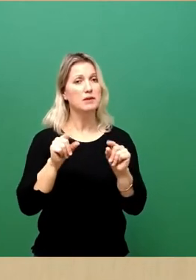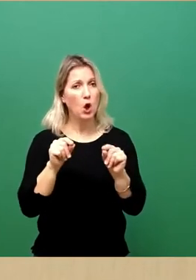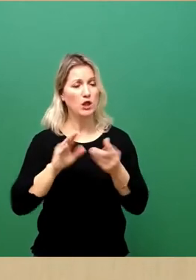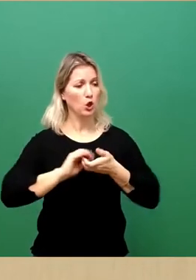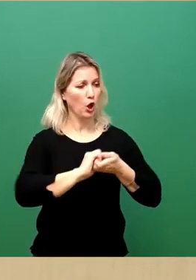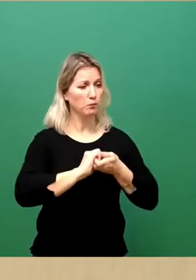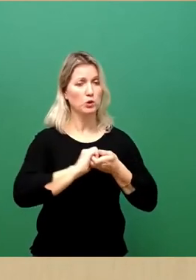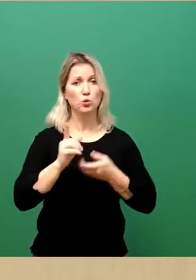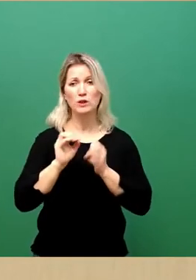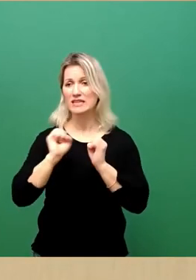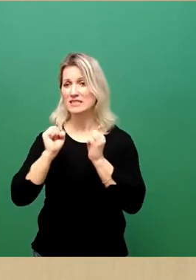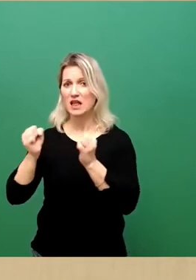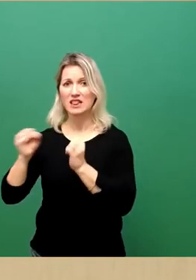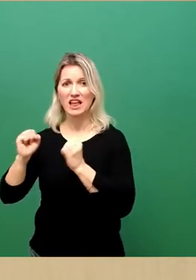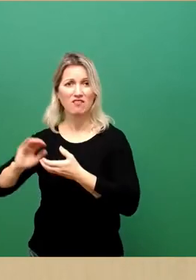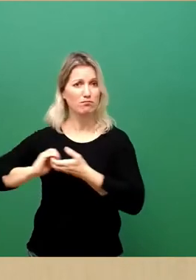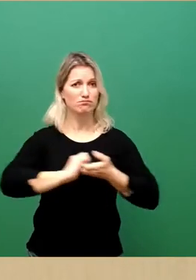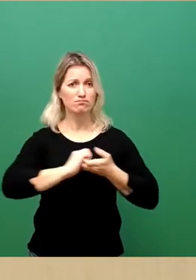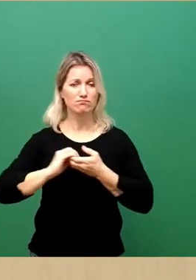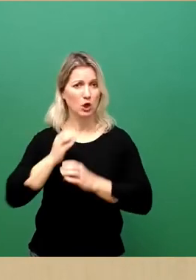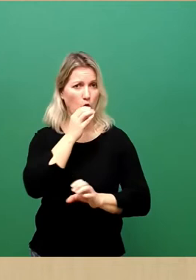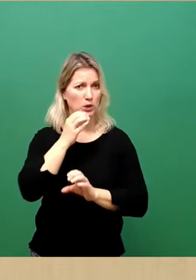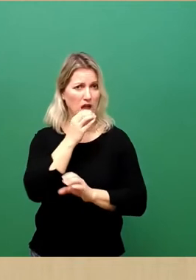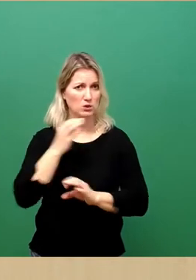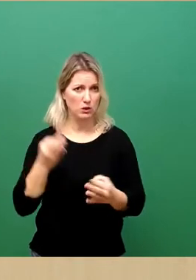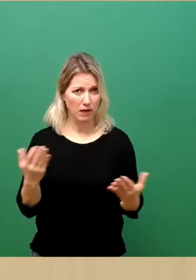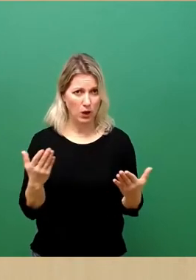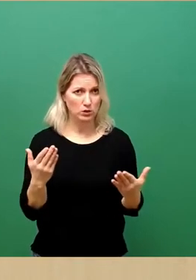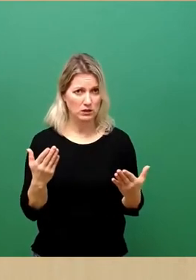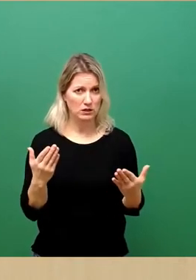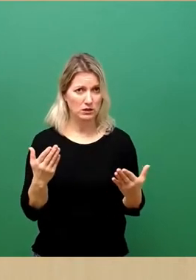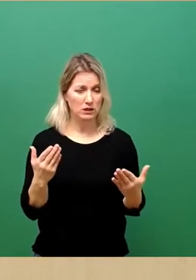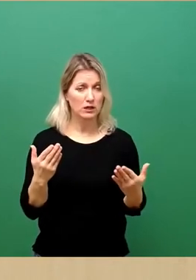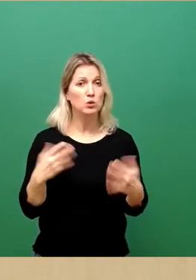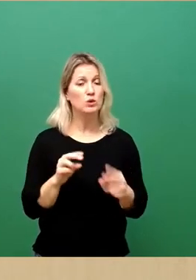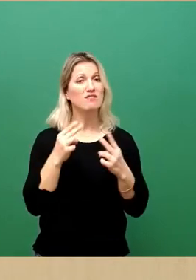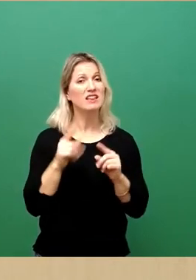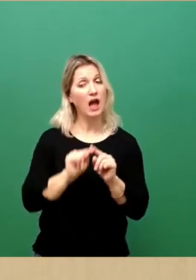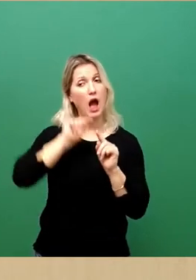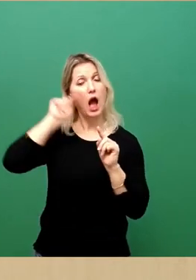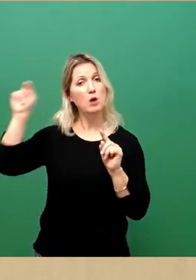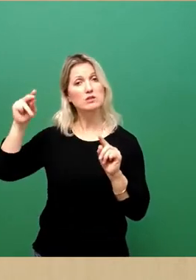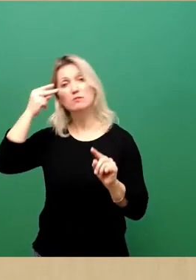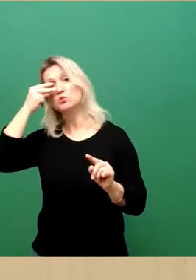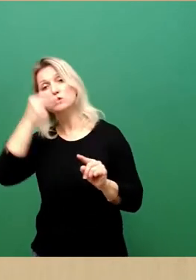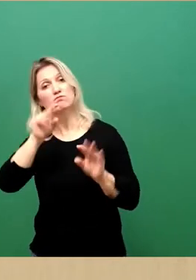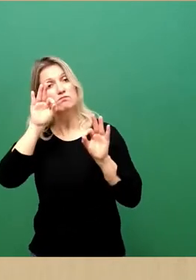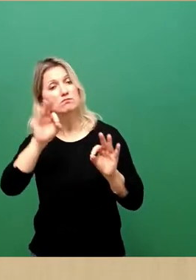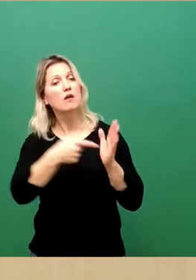Initiativen. Und es braucht ebenfalls ein gut sichtbares, von außen wahrnehmbares Zeichen.